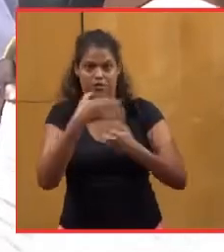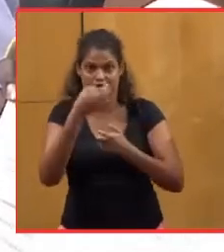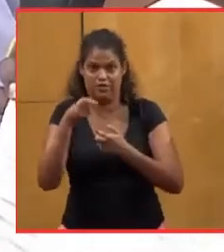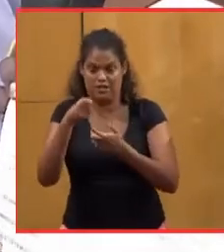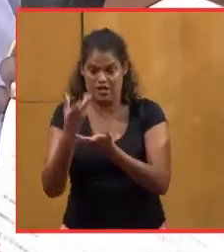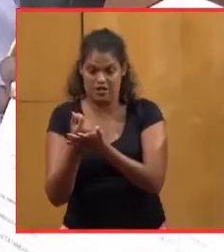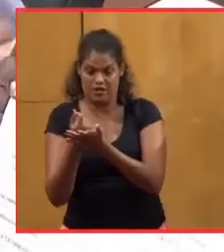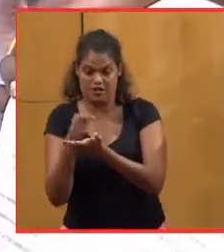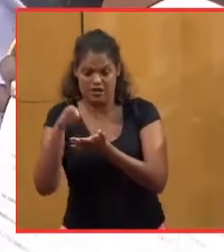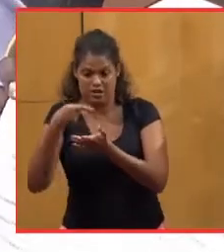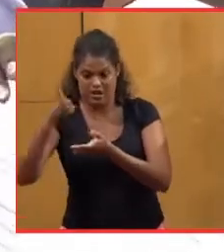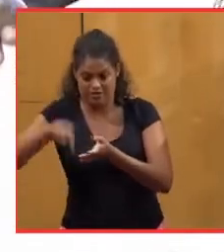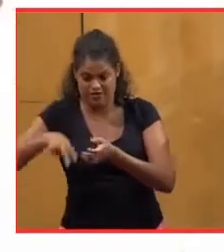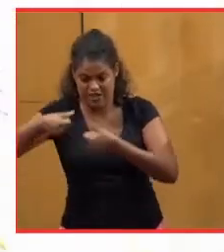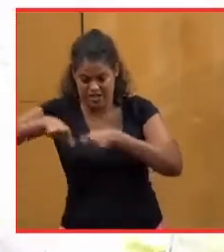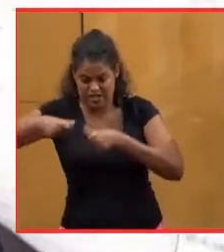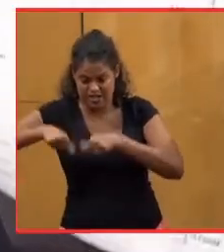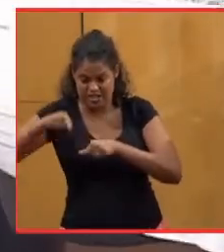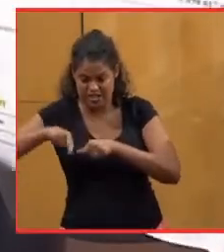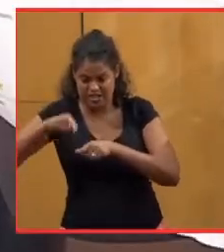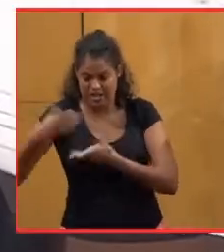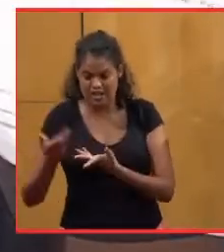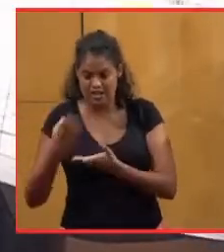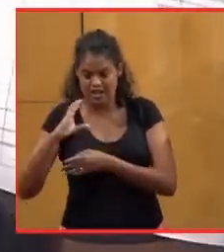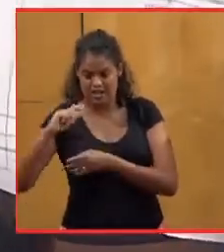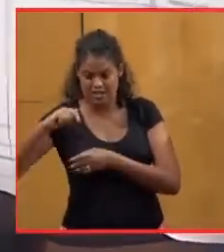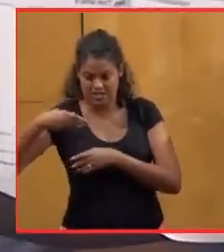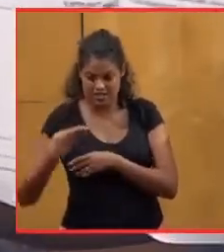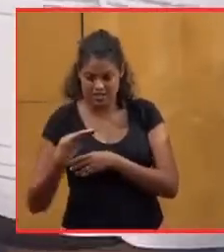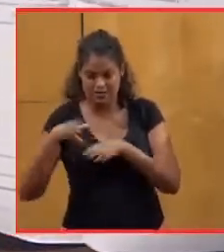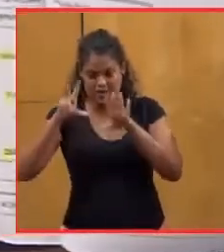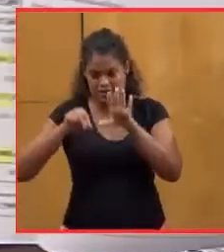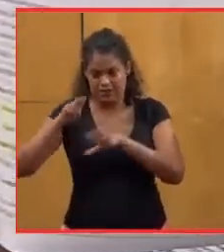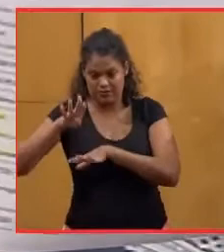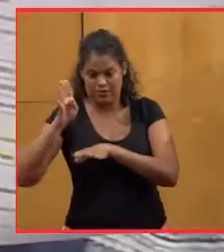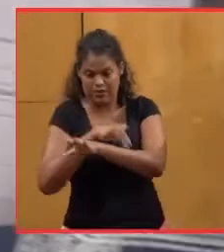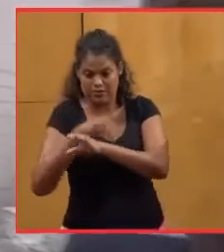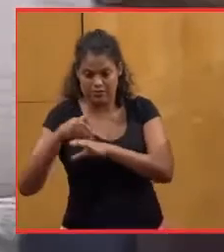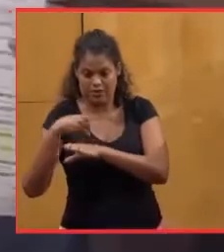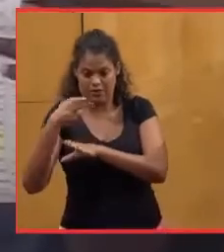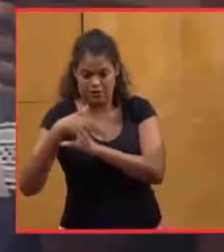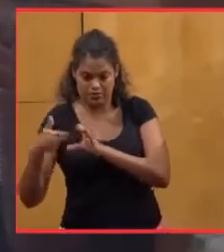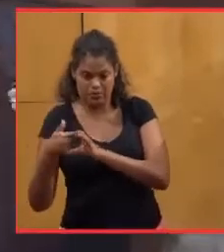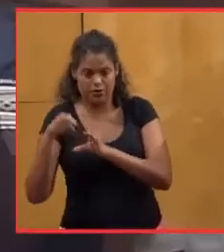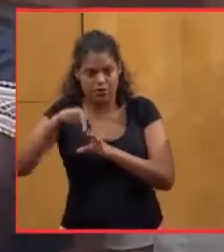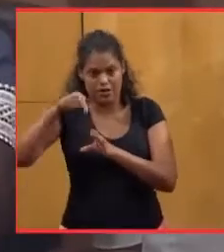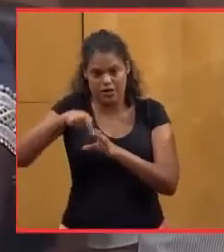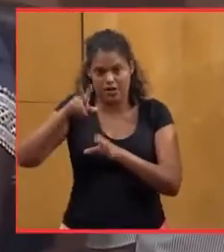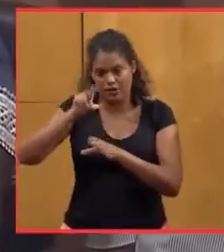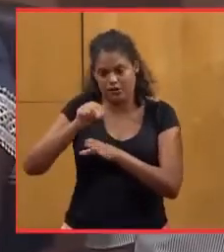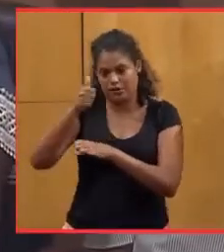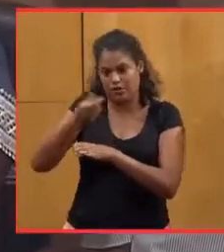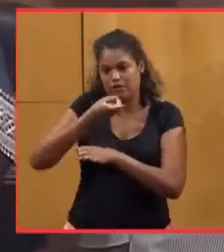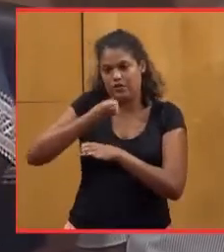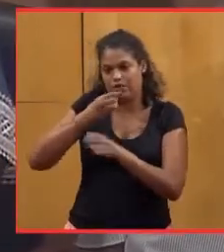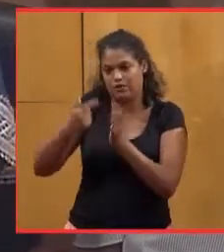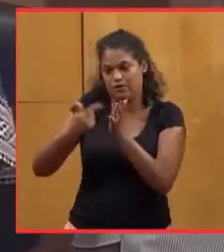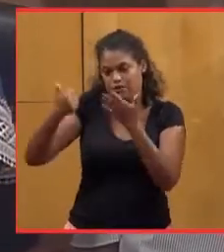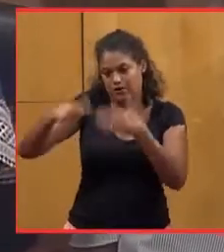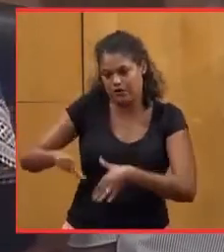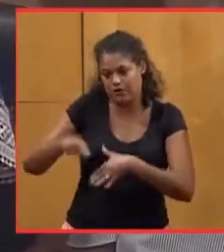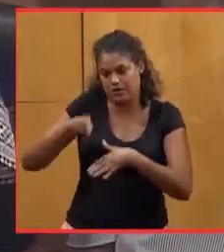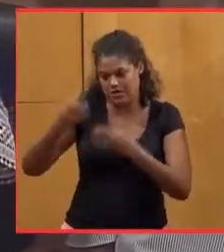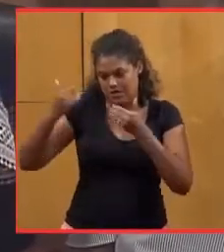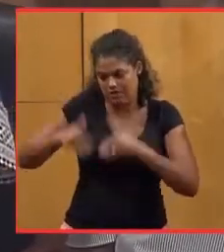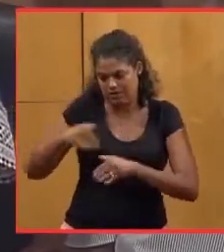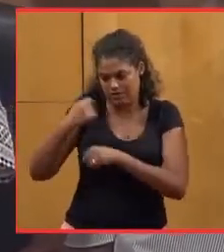dans les caisses de la CTM, fait monter, 84 millions d'euros présents au 31 décembre 2016, à la